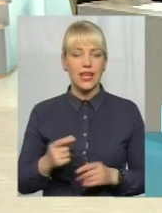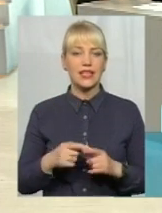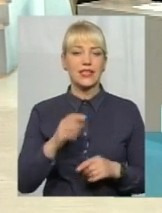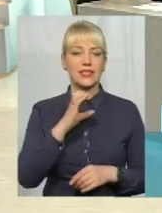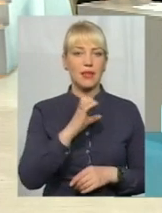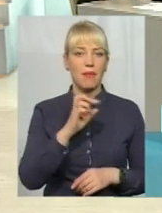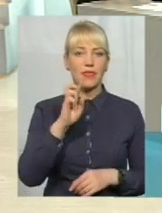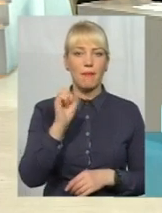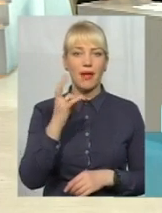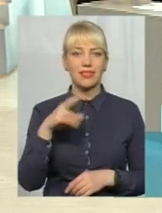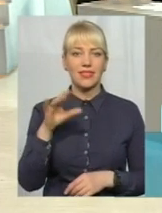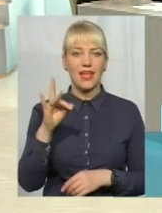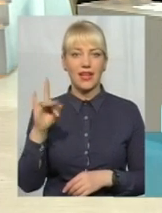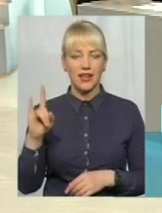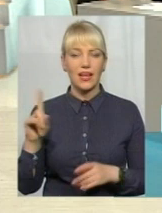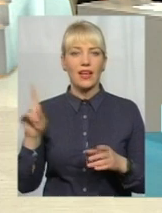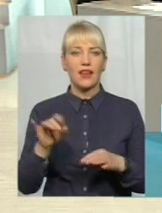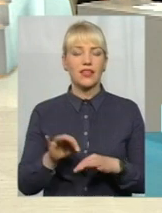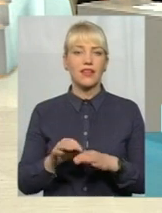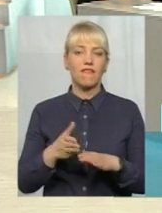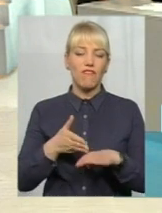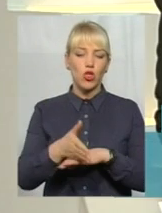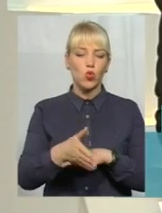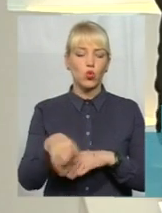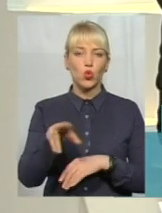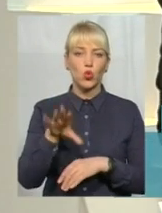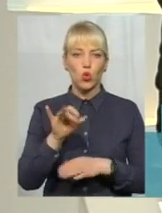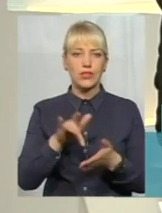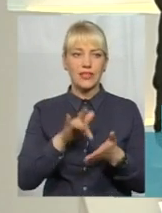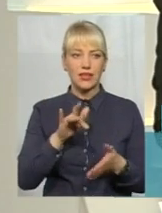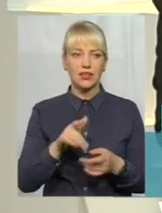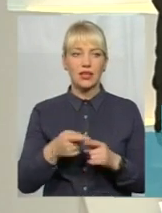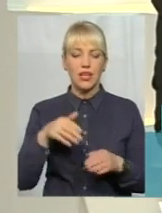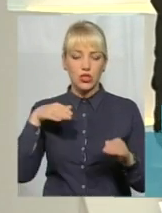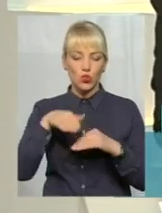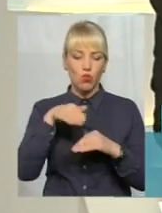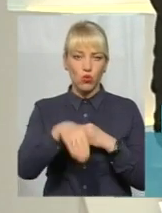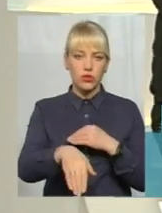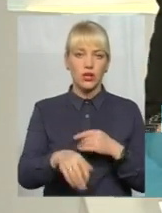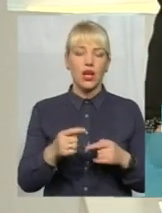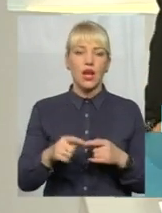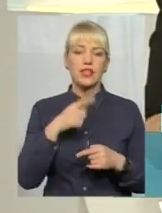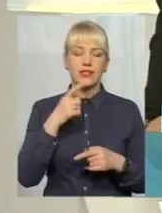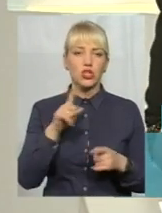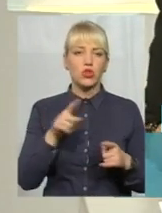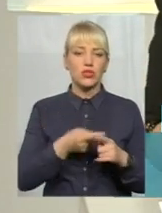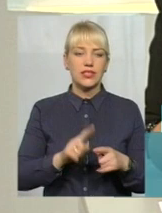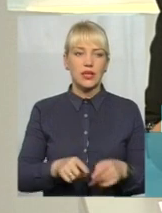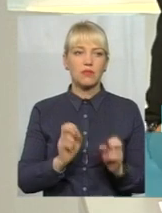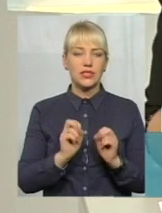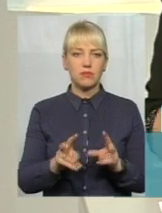Бандери, саме ті, які ведуть до центру спуск, вони назвали найбільш небезпечними саме у